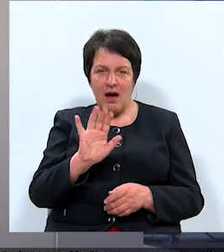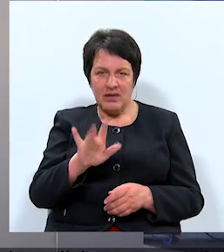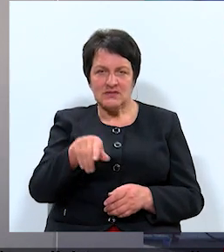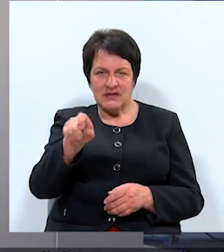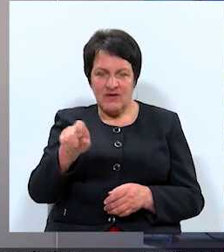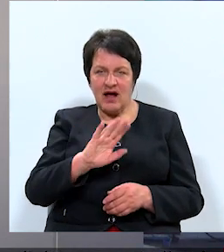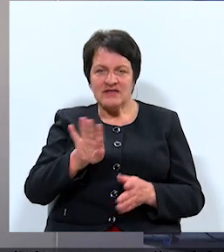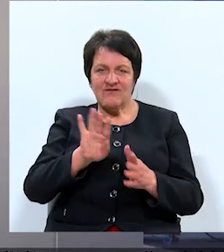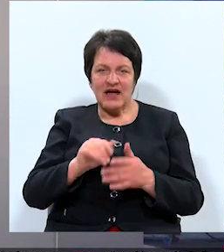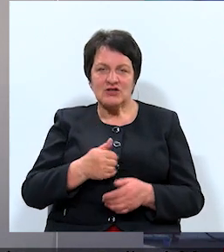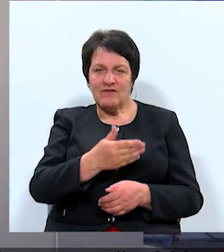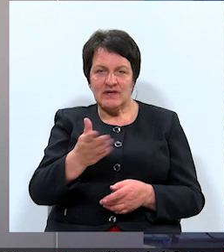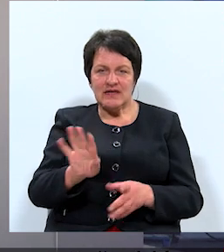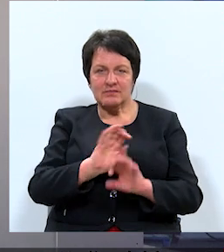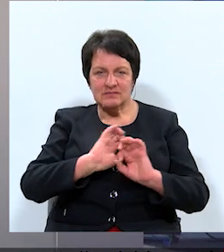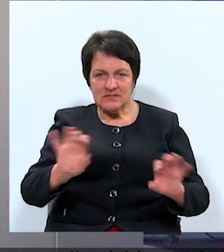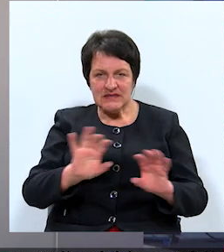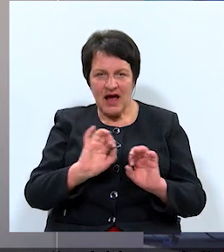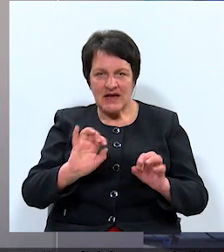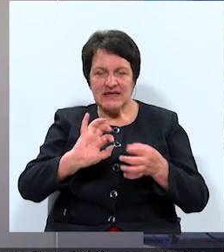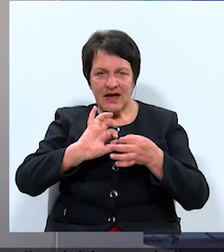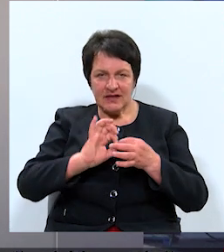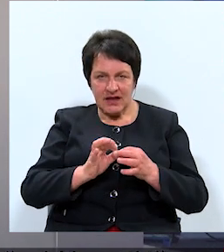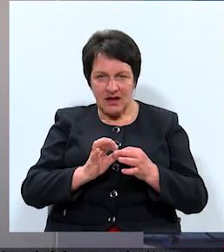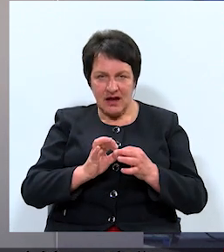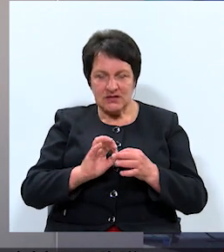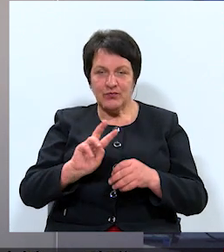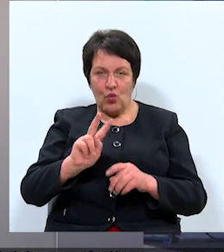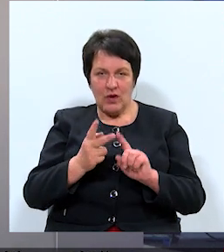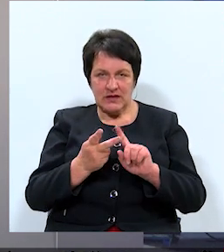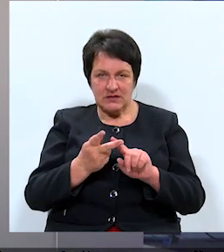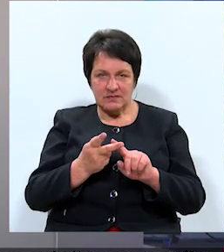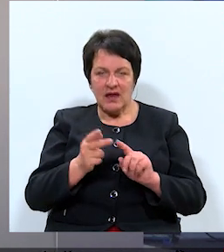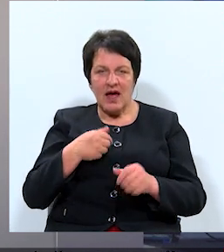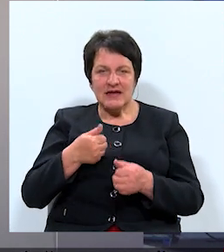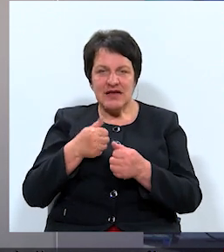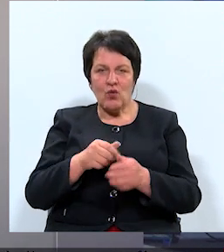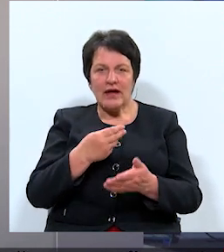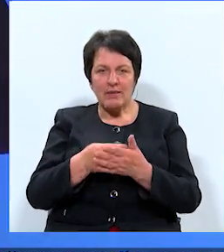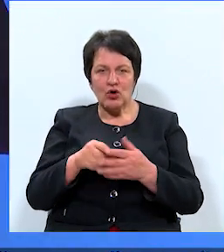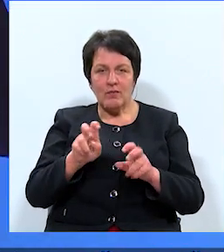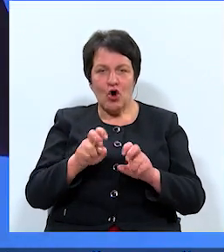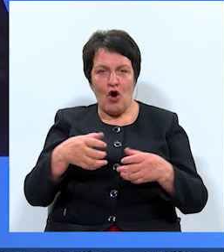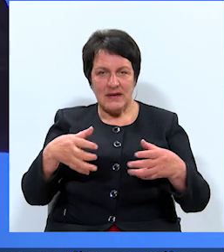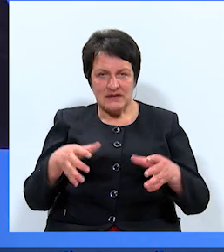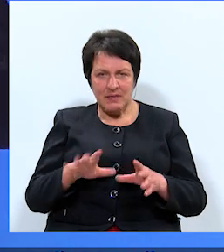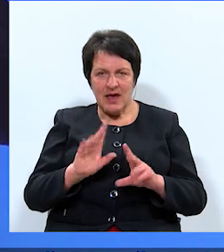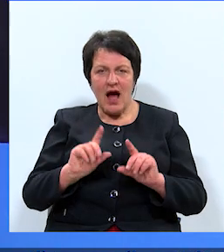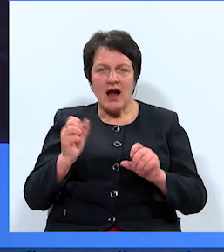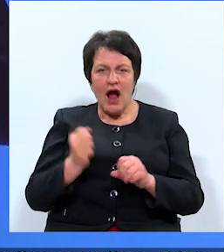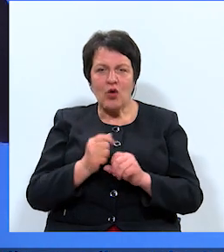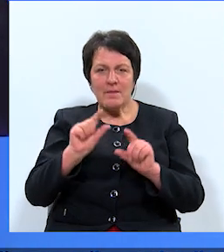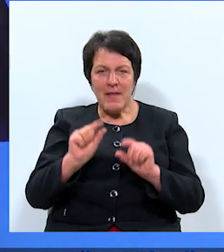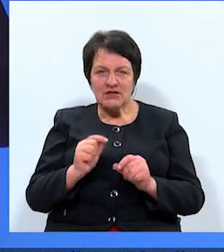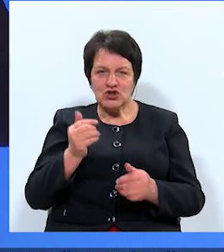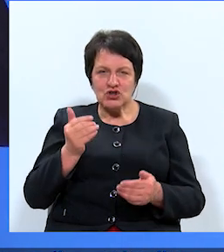izrunāja, izstāstīja un tā tālāk detaļās. Otrais tālāk es sekoju iepirkumu komisijām un tā tālāk, ja kaut mazākās šaubas